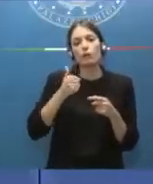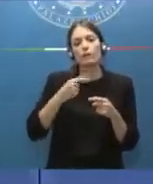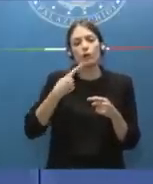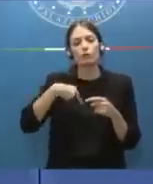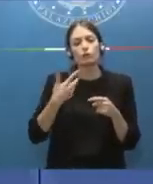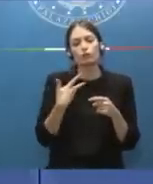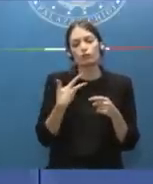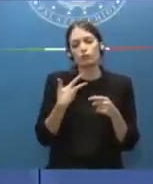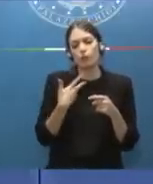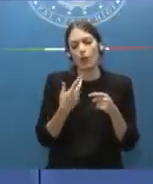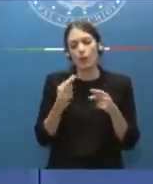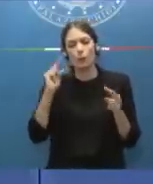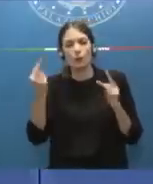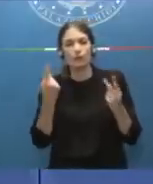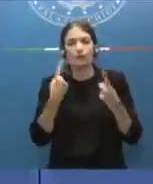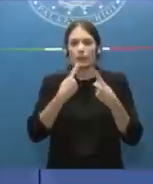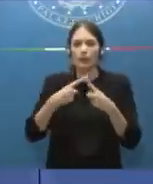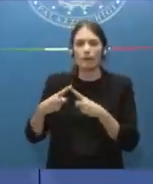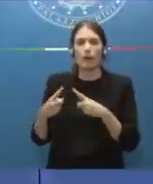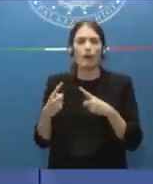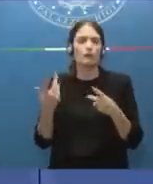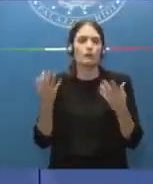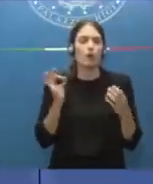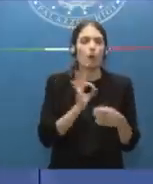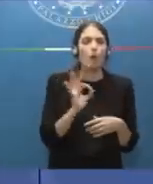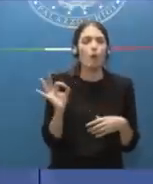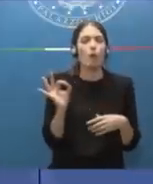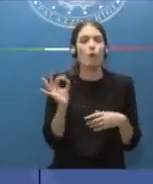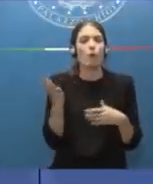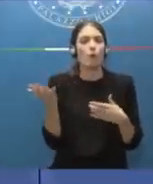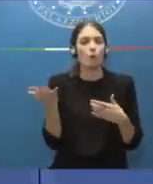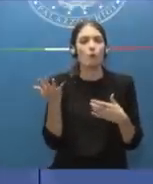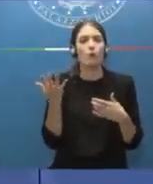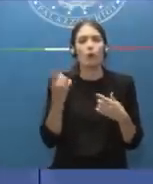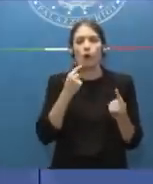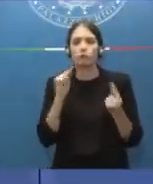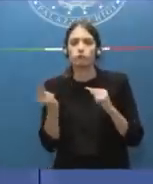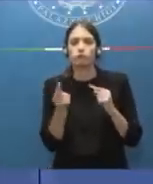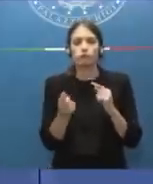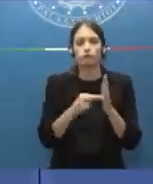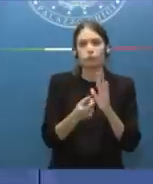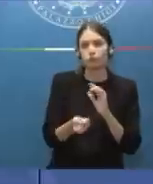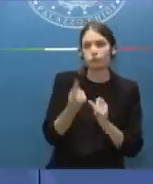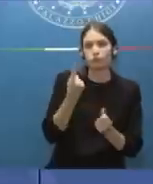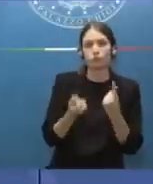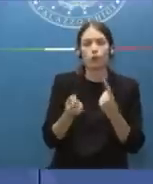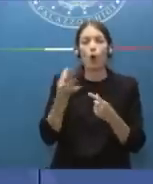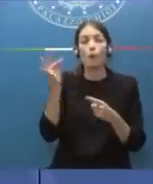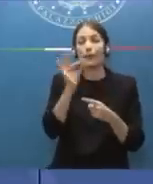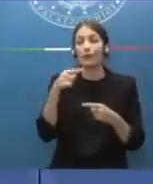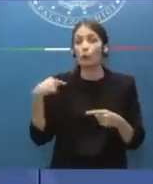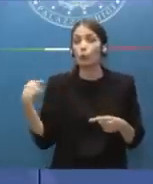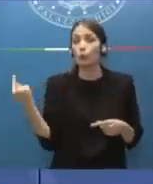punti di vista diversi o delle interlocuzioni, l'obiettivo di tutti è stato quello